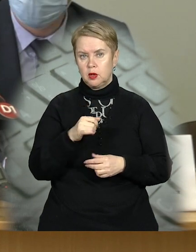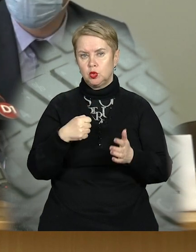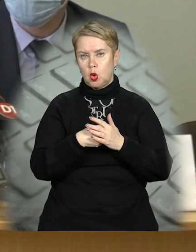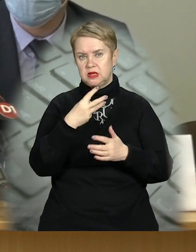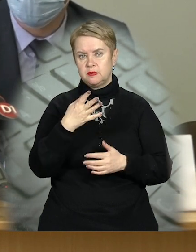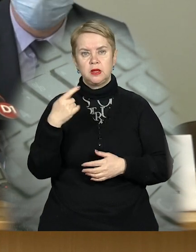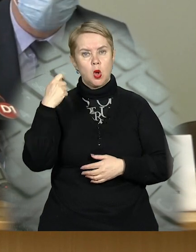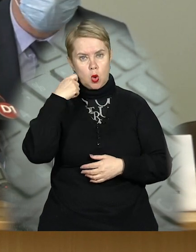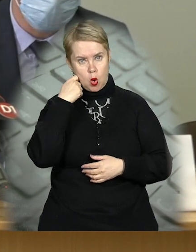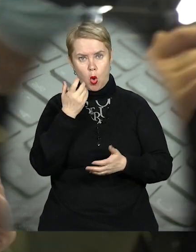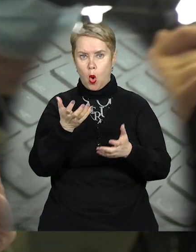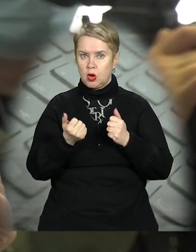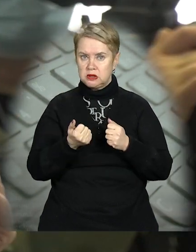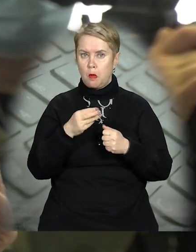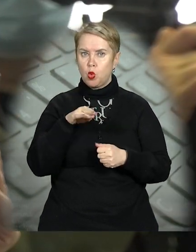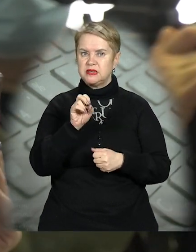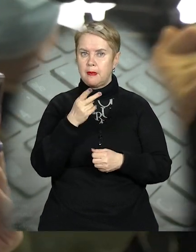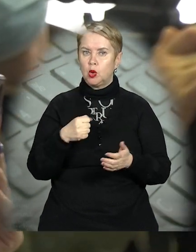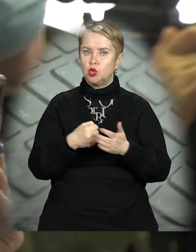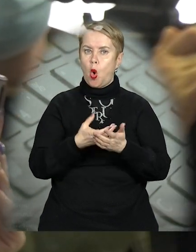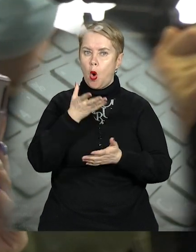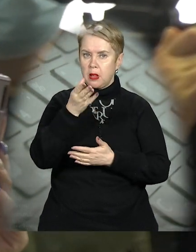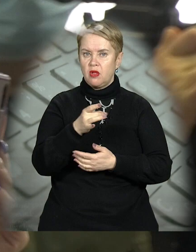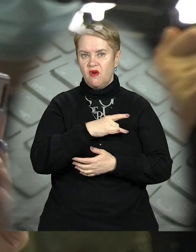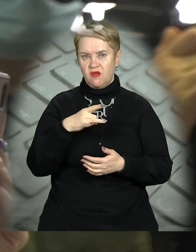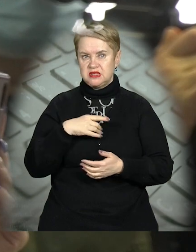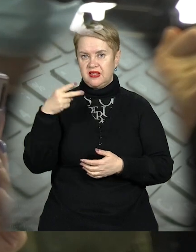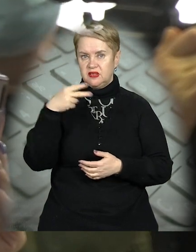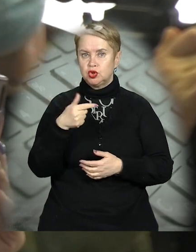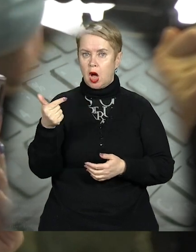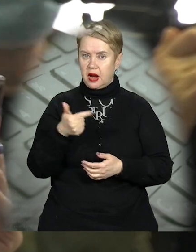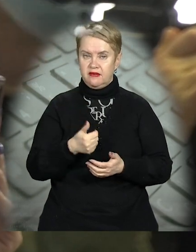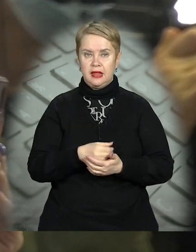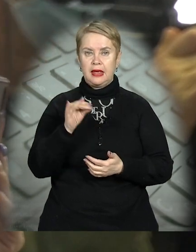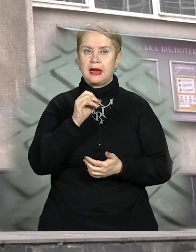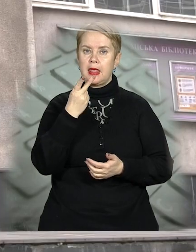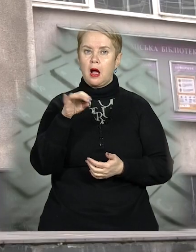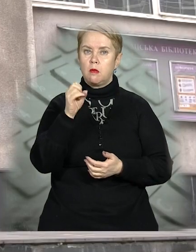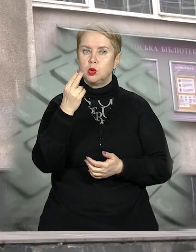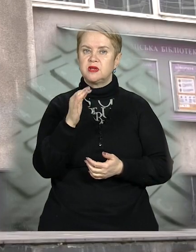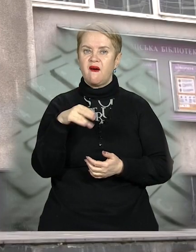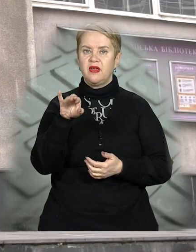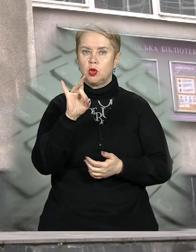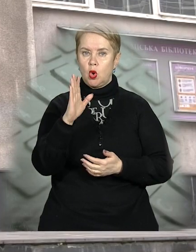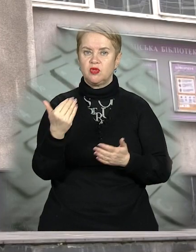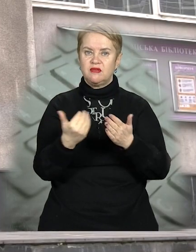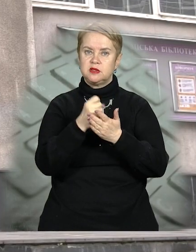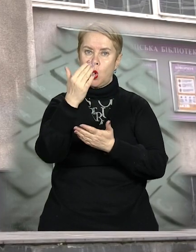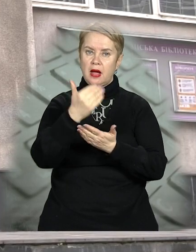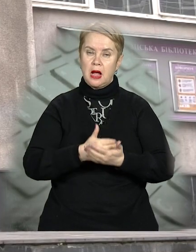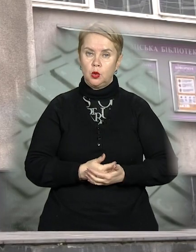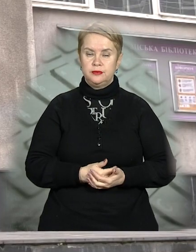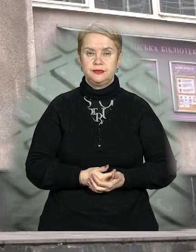35 років, отримують муніципальну доплату в розмірі 2000 гривень. Ірина Каблоцька, Дмитро Вєтров, новини 11